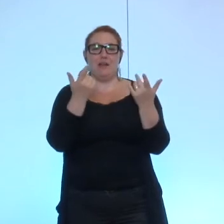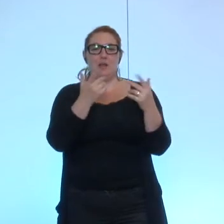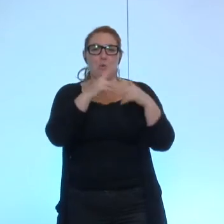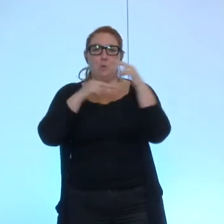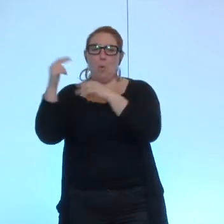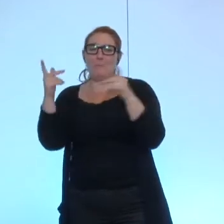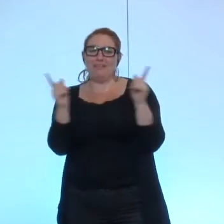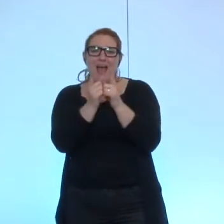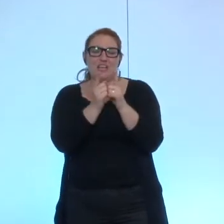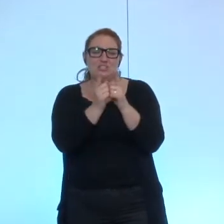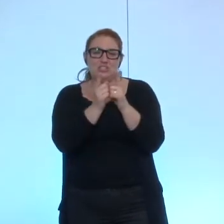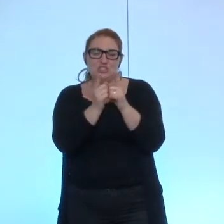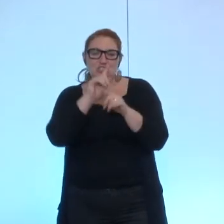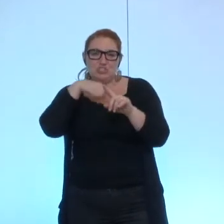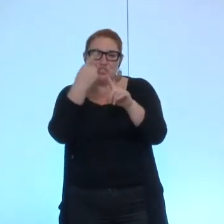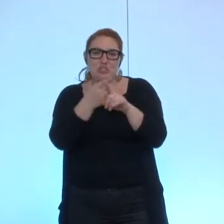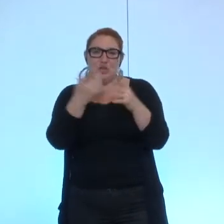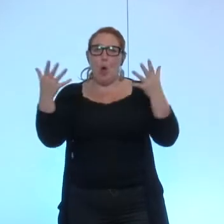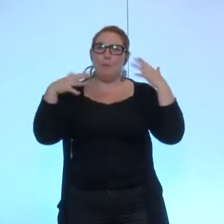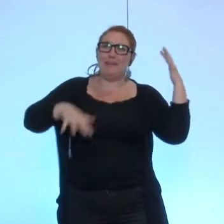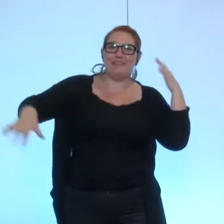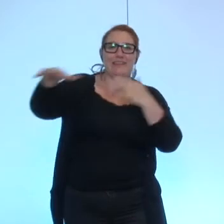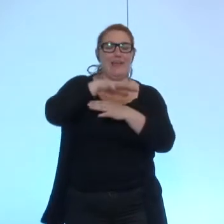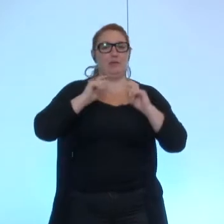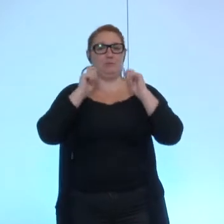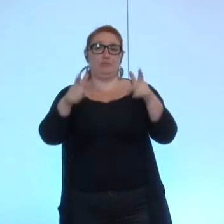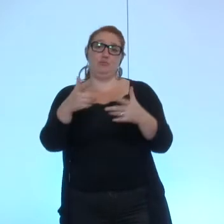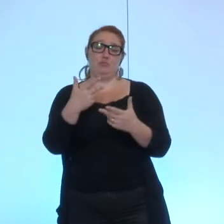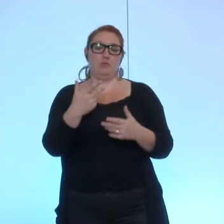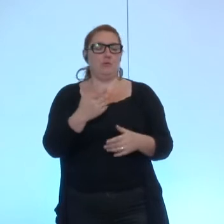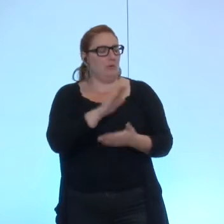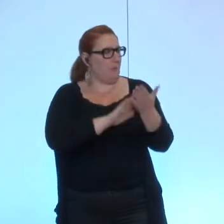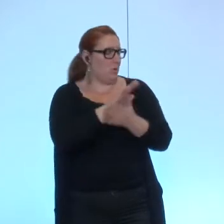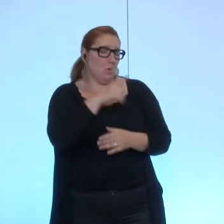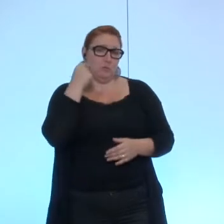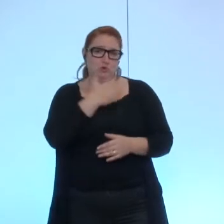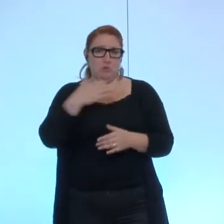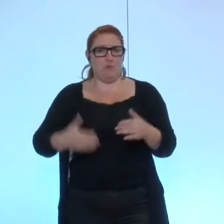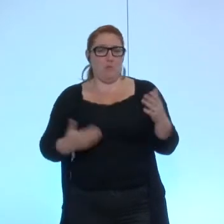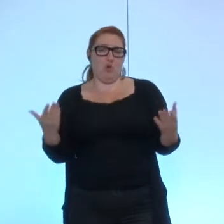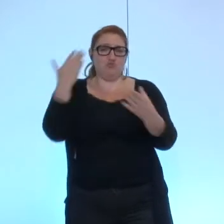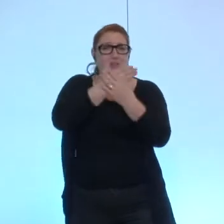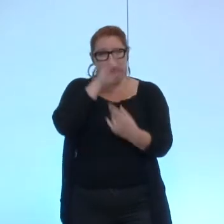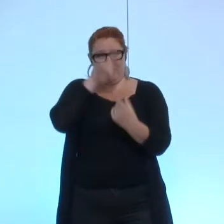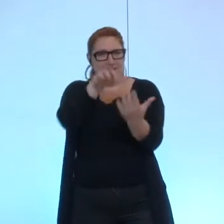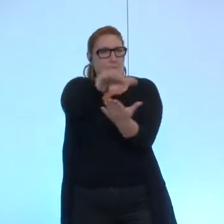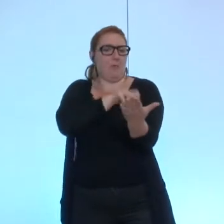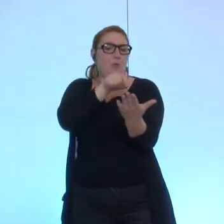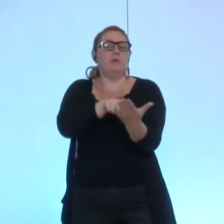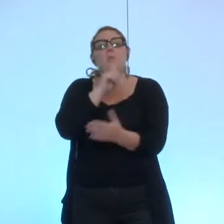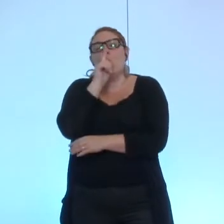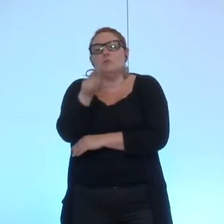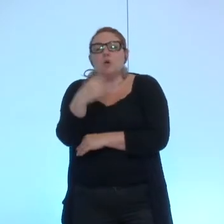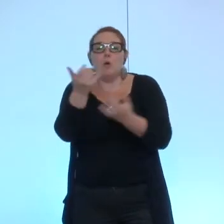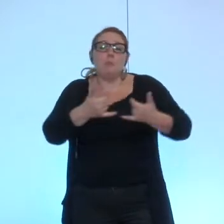Grenoble monsieur Breuil oui monsieur le maire je suis désolé je vais quand même intervénir un petit peu sur ce rapport même si a priori le montant